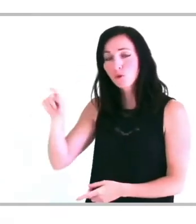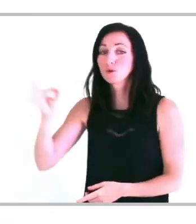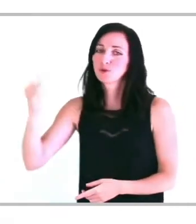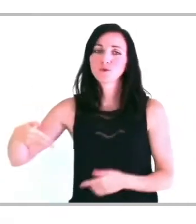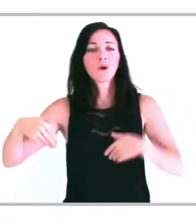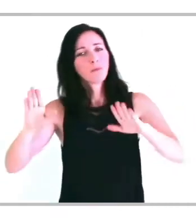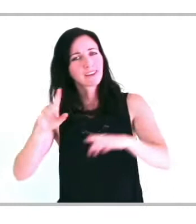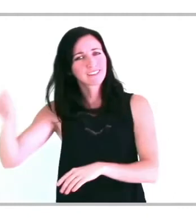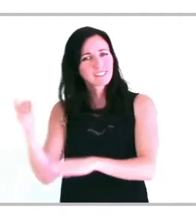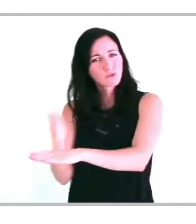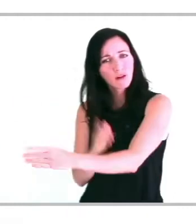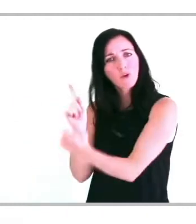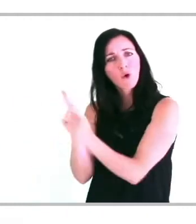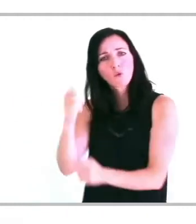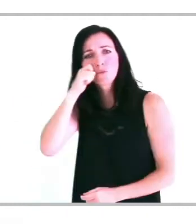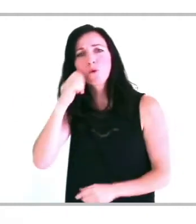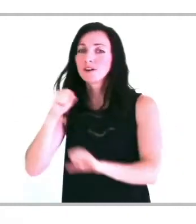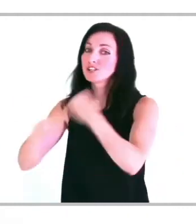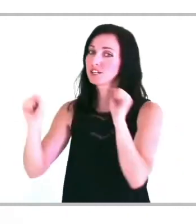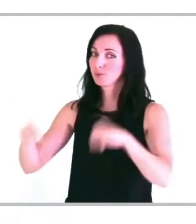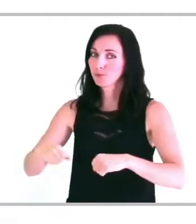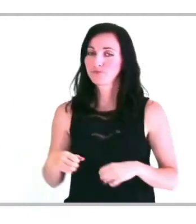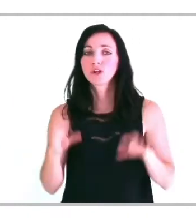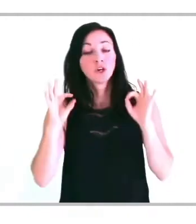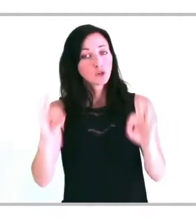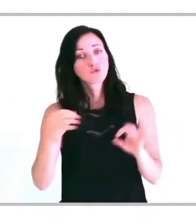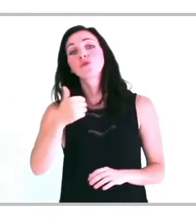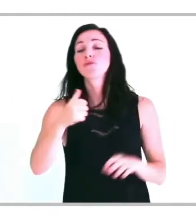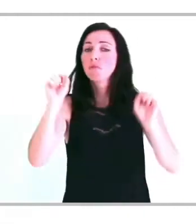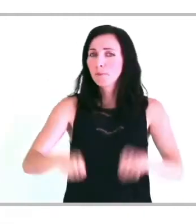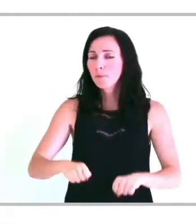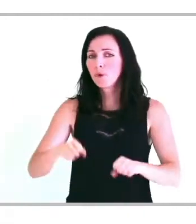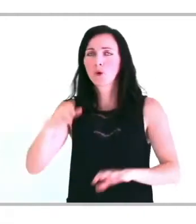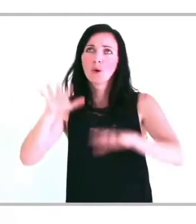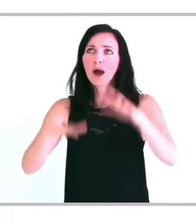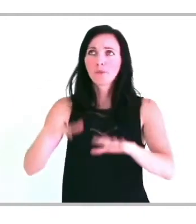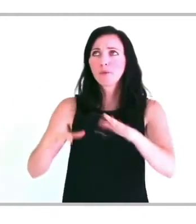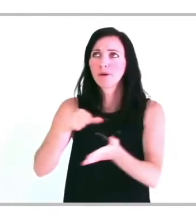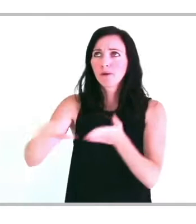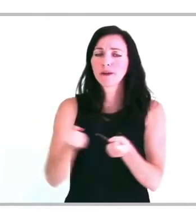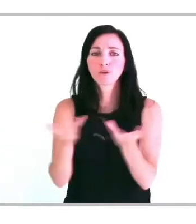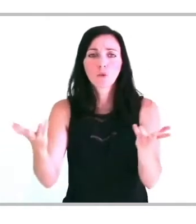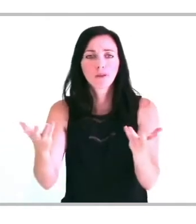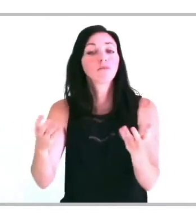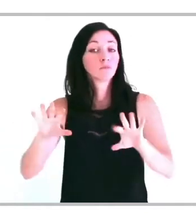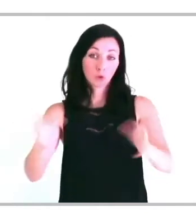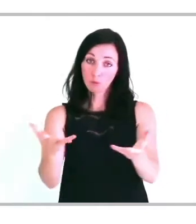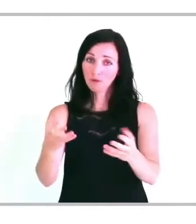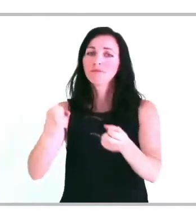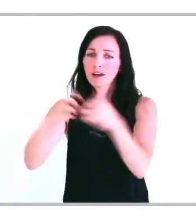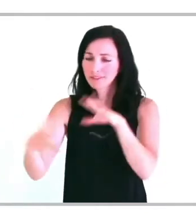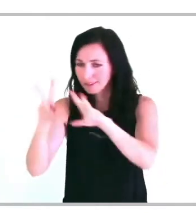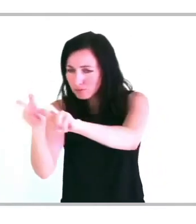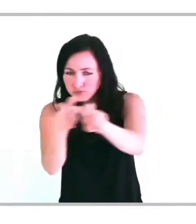poser cette question avant l'entretien peut créer une gêne. Aussi, vous pouvez donc estimer vous-même le montant de la contribution handicap du client